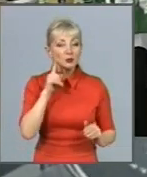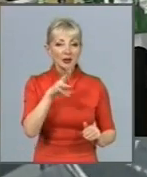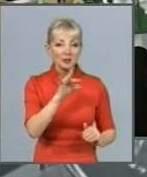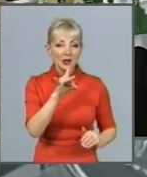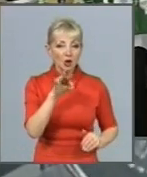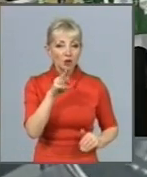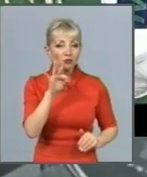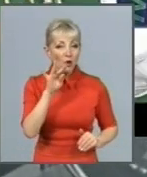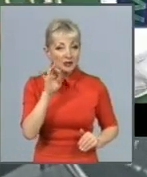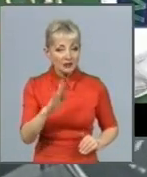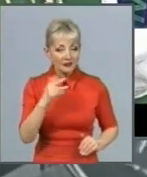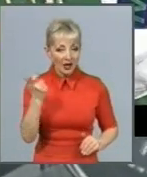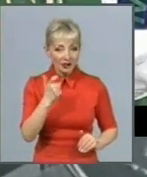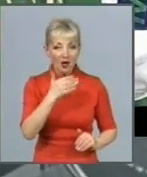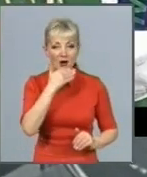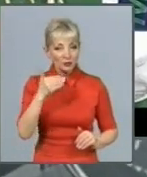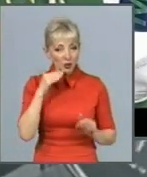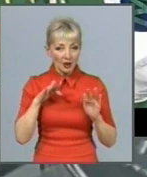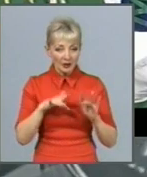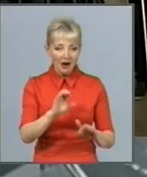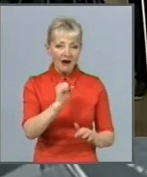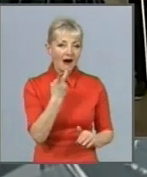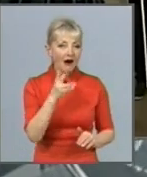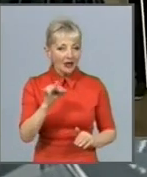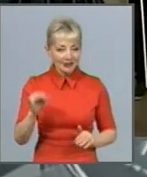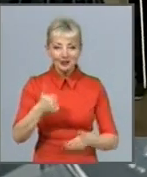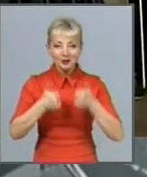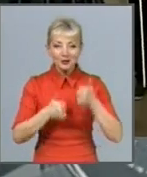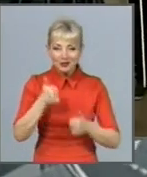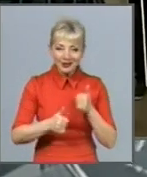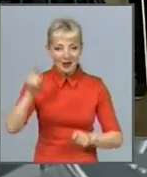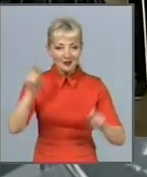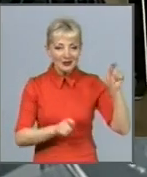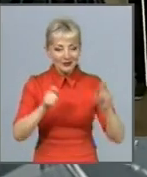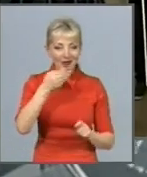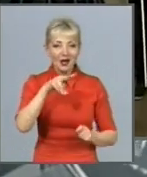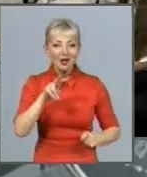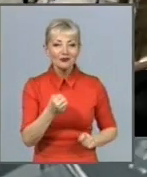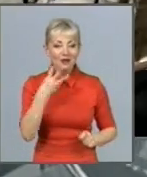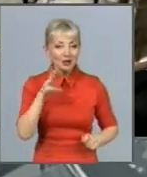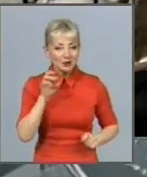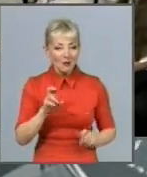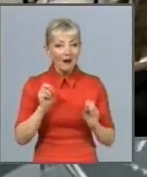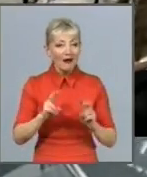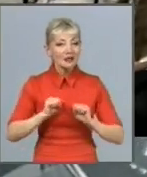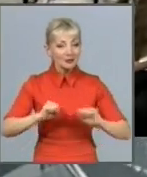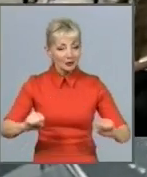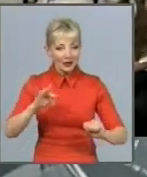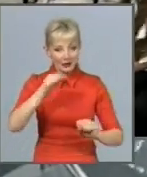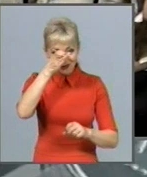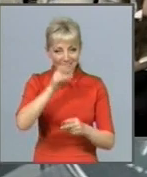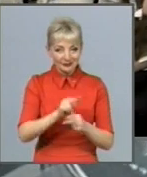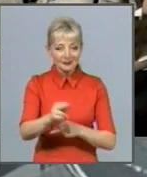заходів. Акції, турніри, фестивалі та флешмоби. Як з патріотичного, так і освітнього, спортивного та